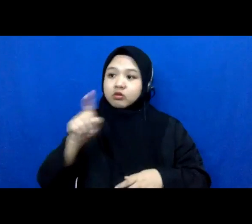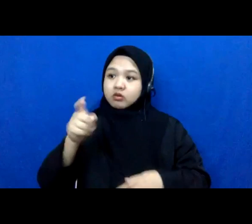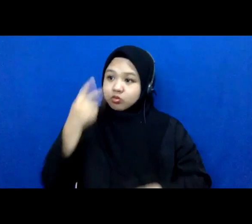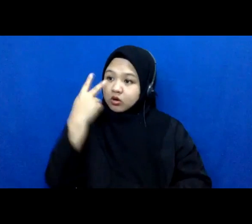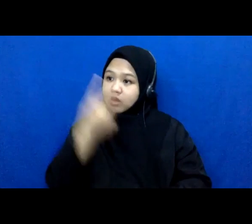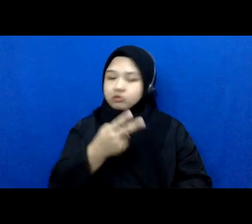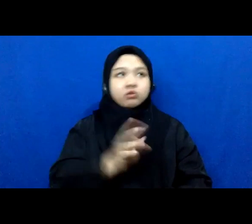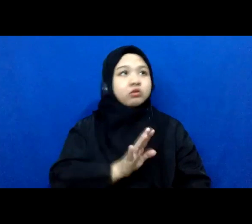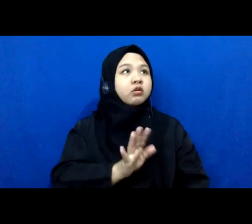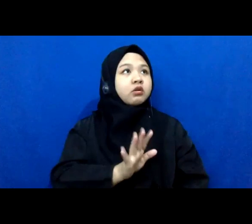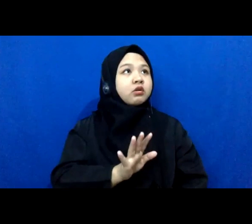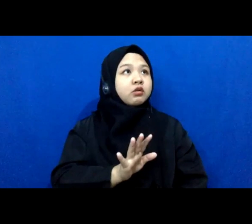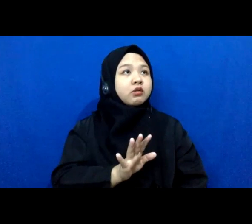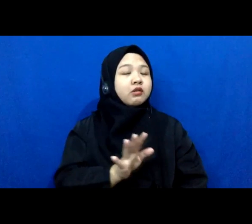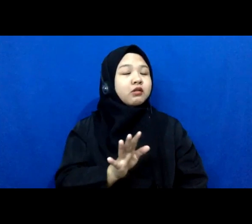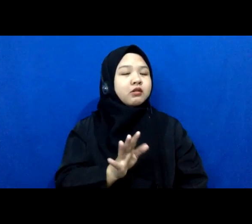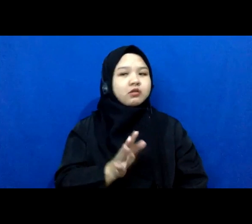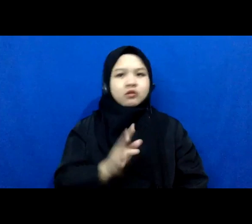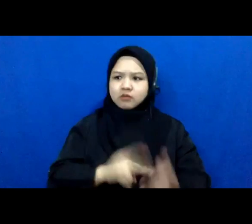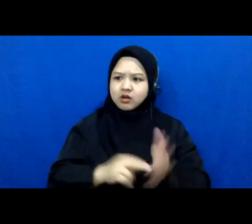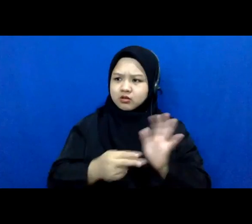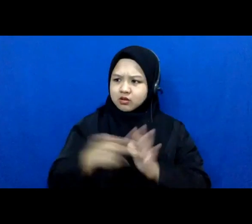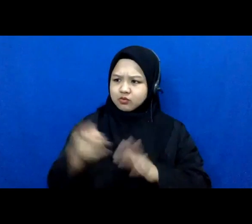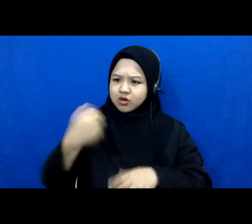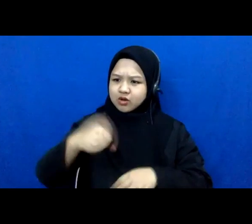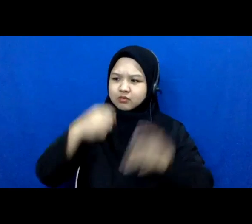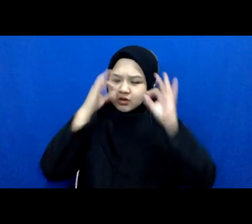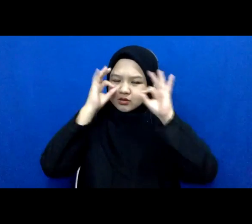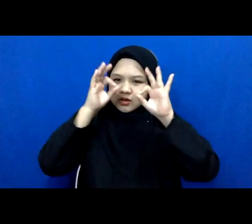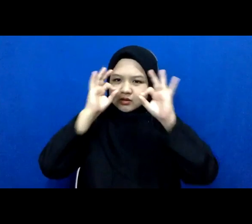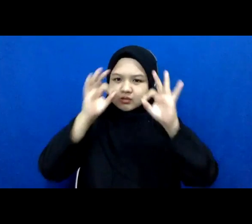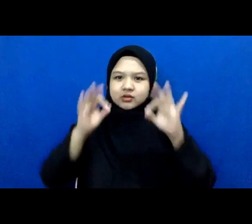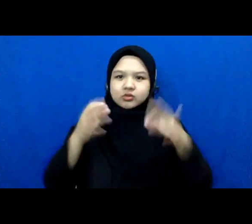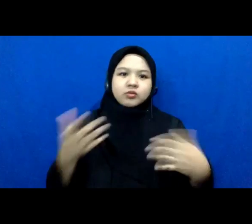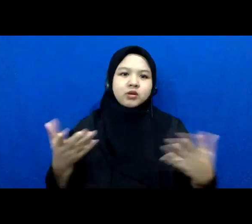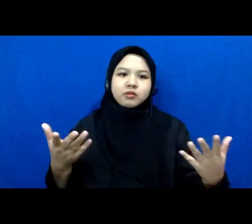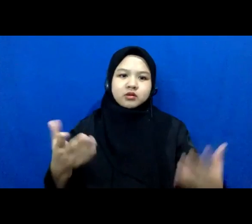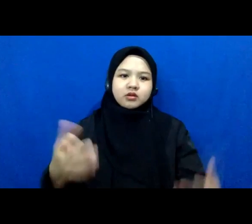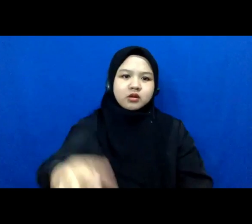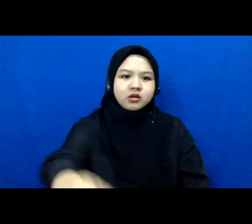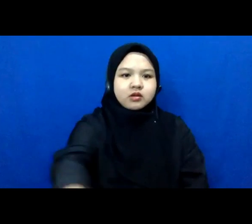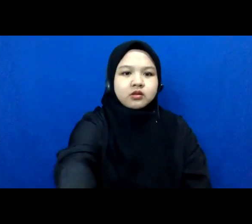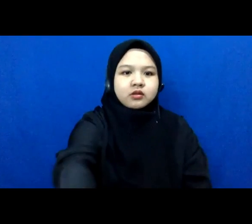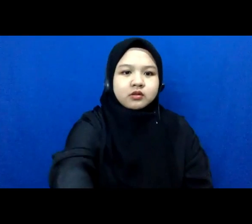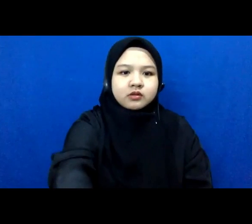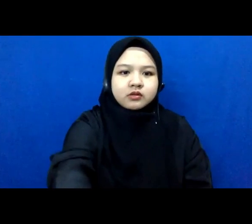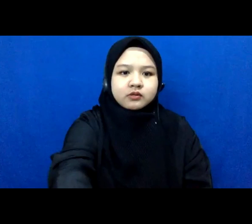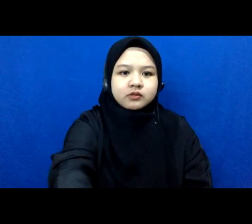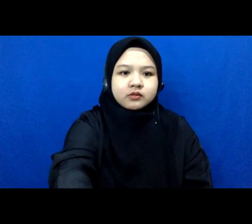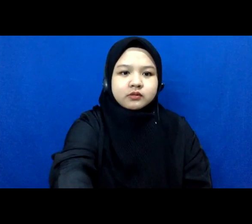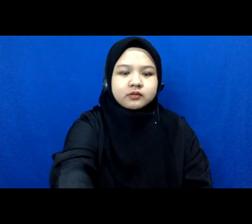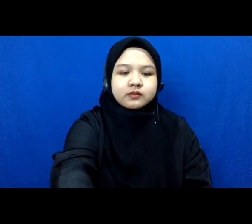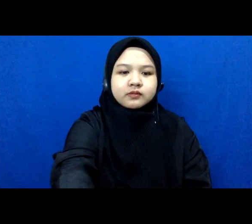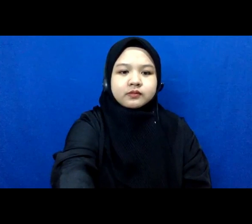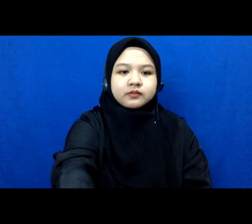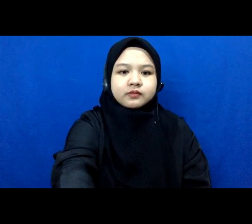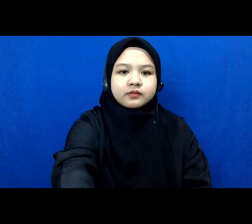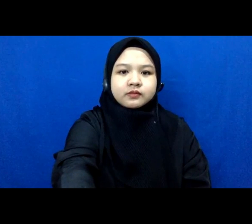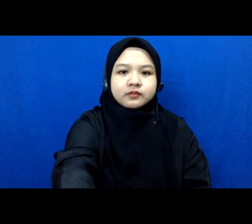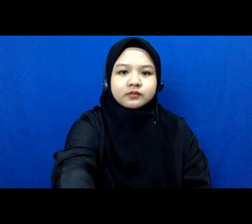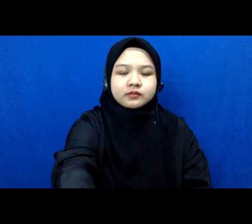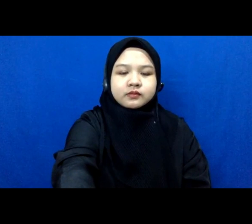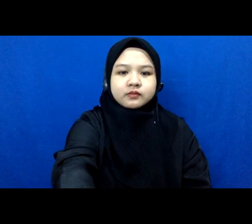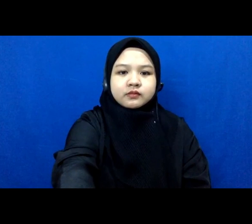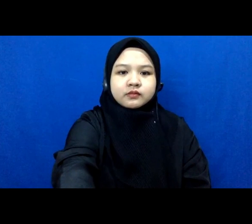enggak berarti kamu tidak bisa jadi saksi itu gimana mbak kira-kira nah ini nanti